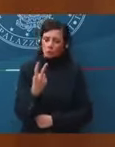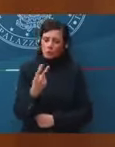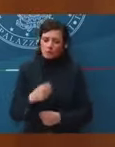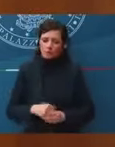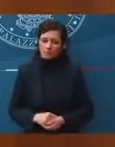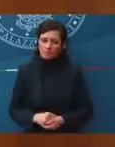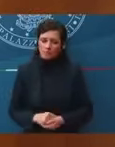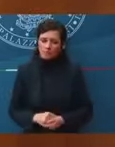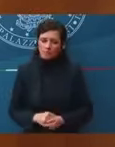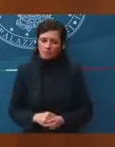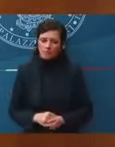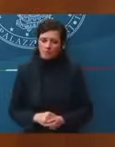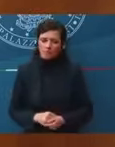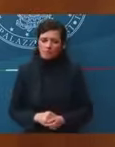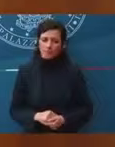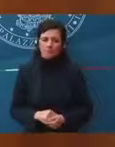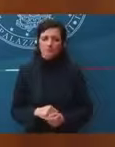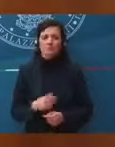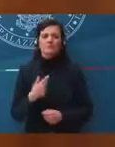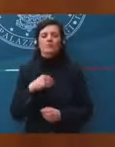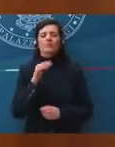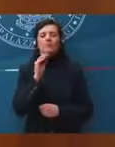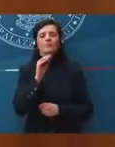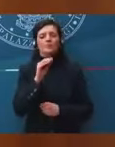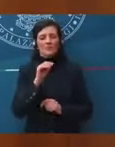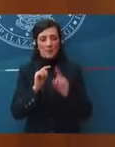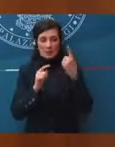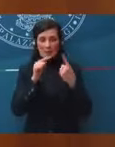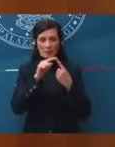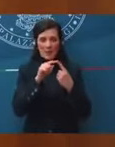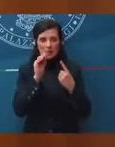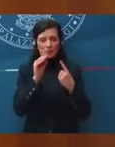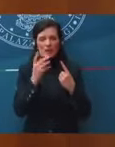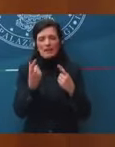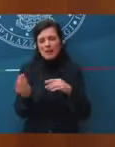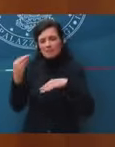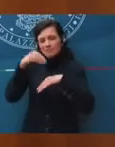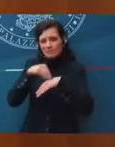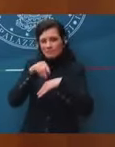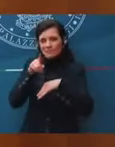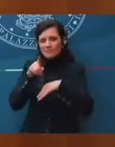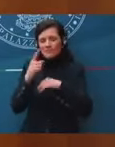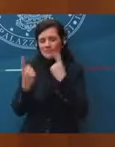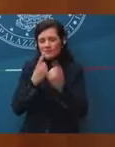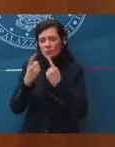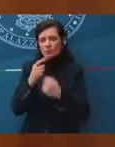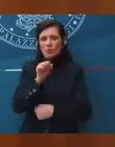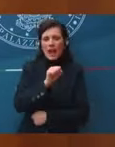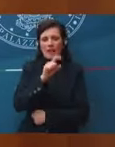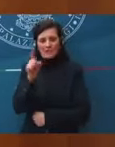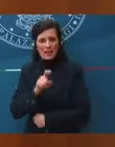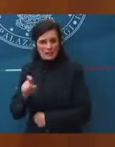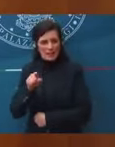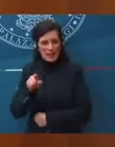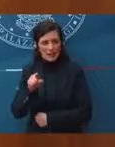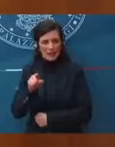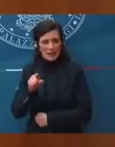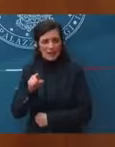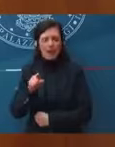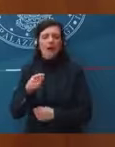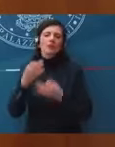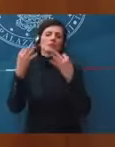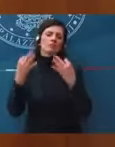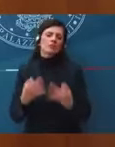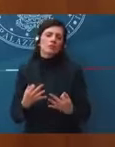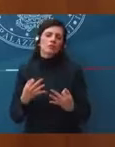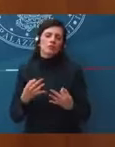prima è come un supplemento rispetto a una risposta che ha già dato sul caso AstraZeneca e la chiusura della, decisa